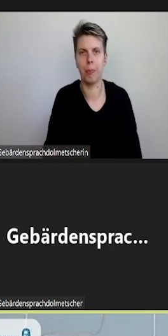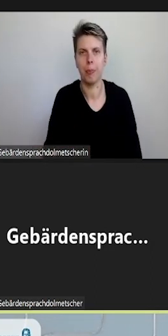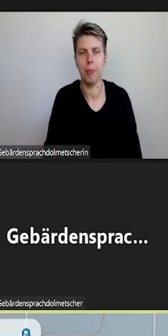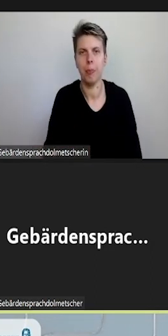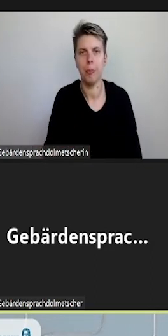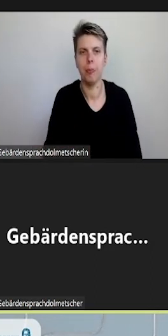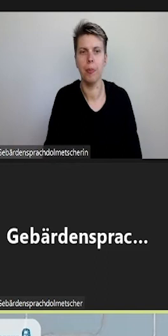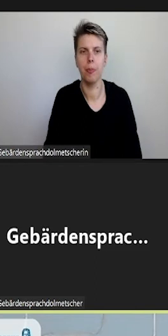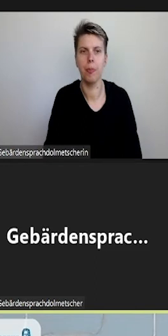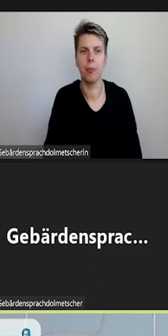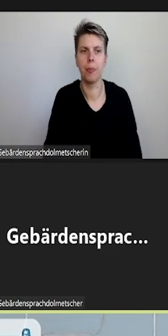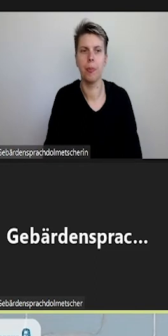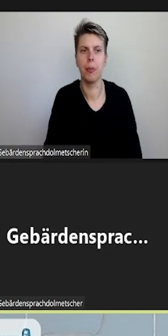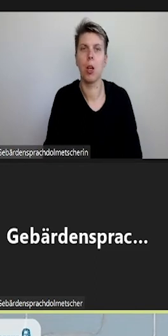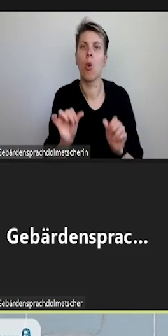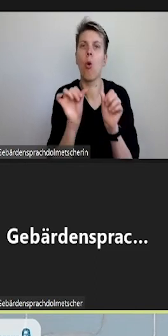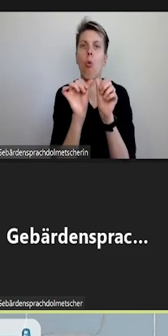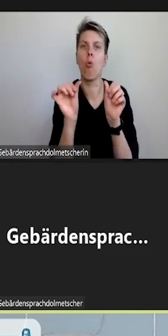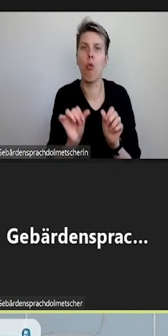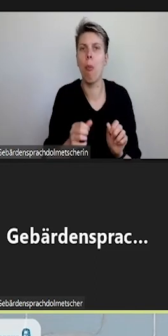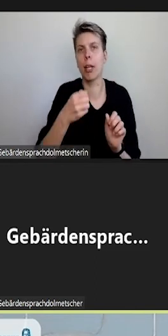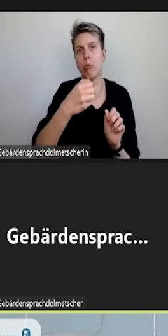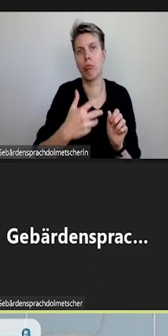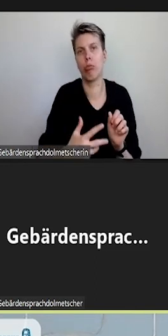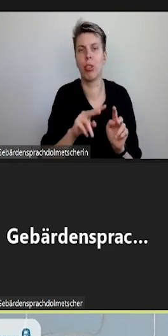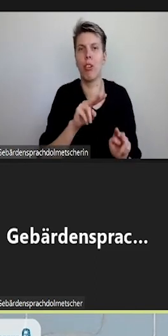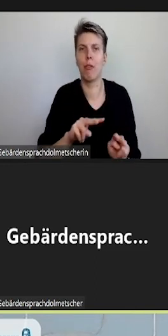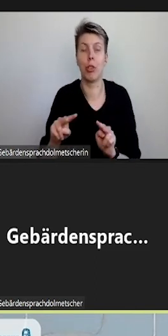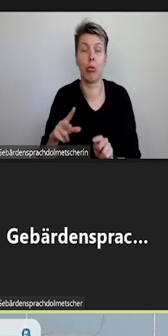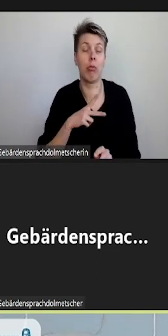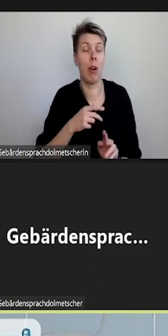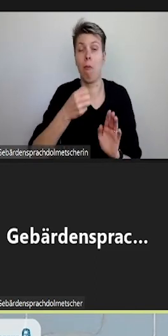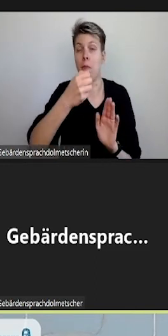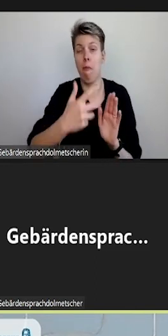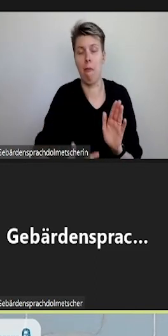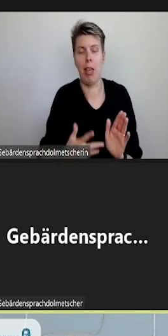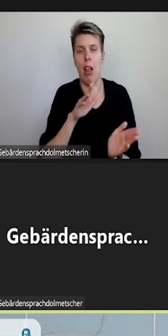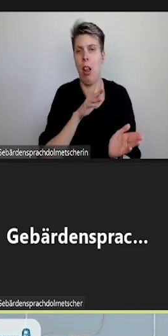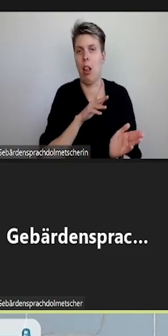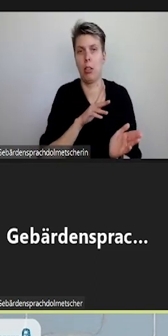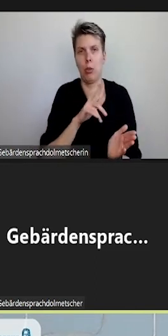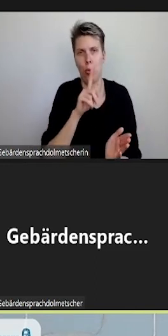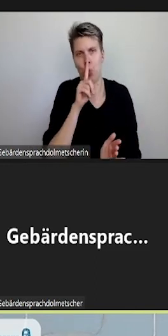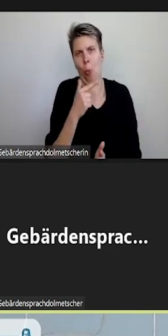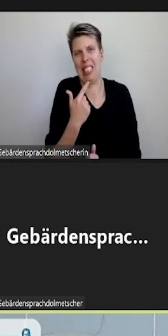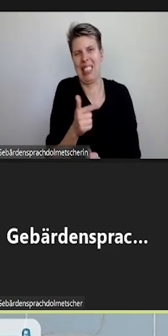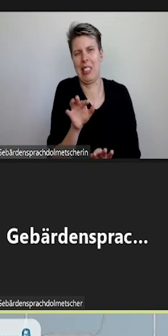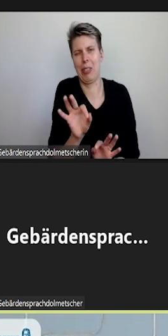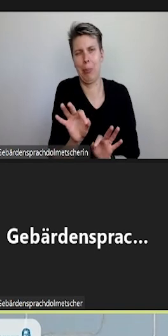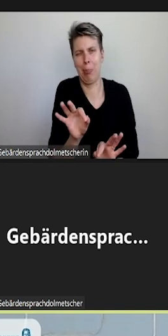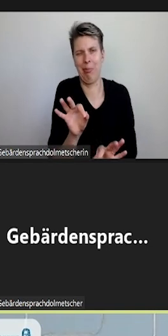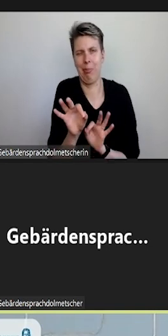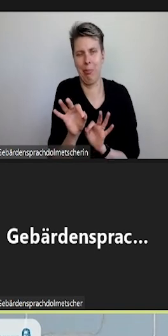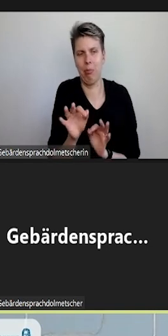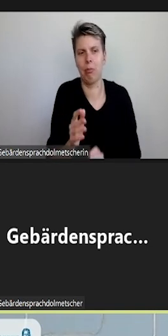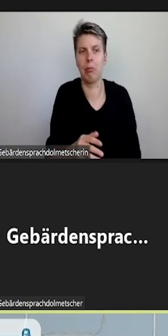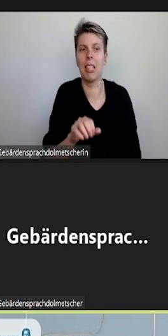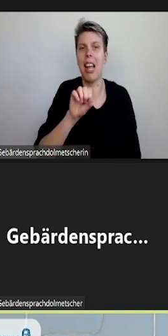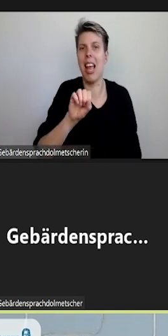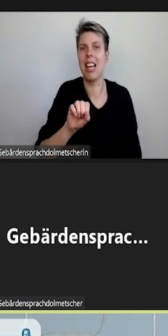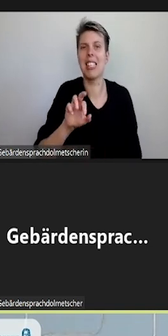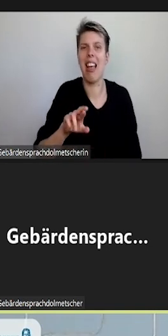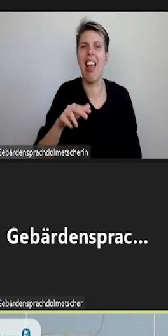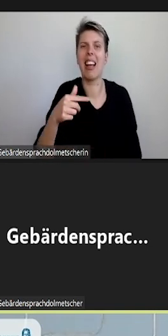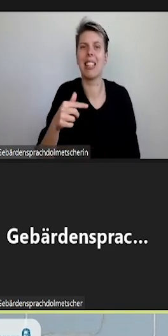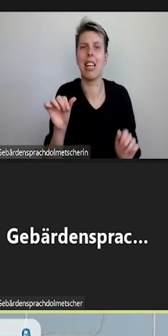Es gibt verschiedene Formate, also viele verschiedene. Ich habe Ihnen zwei heute mal mitgebracht. Zum einen, wie gesagt, das SRT